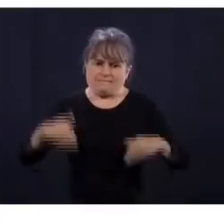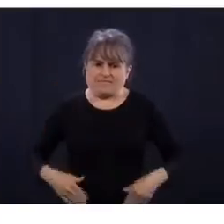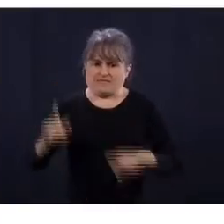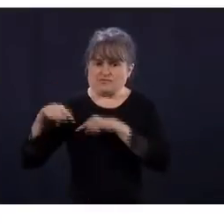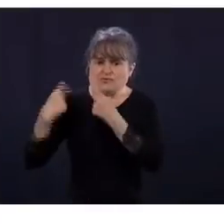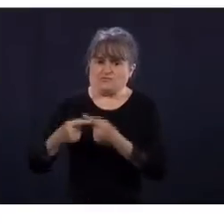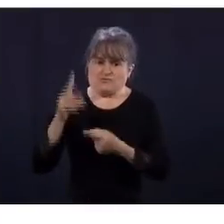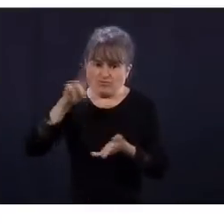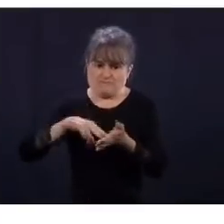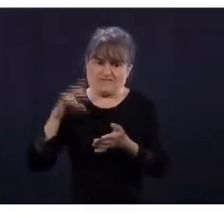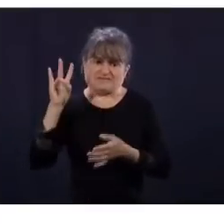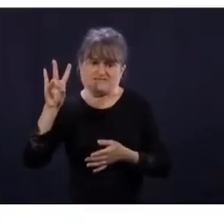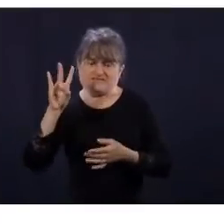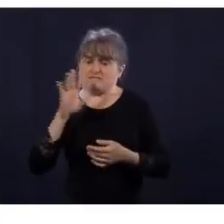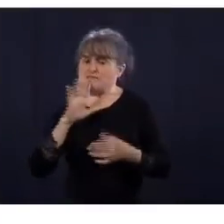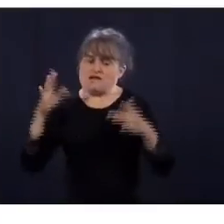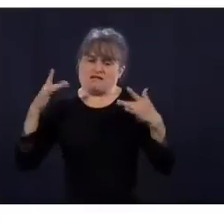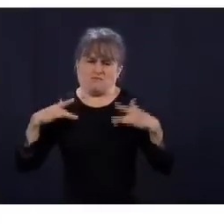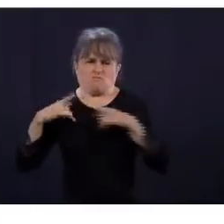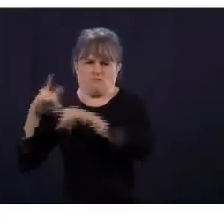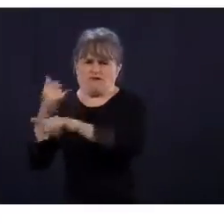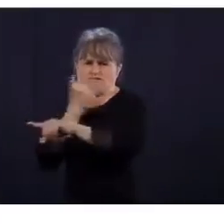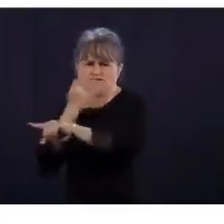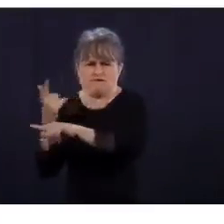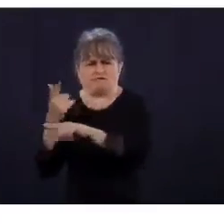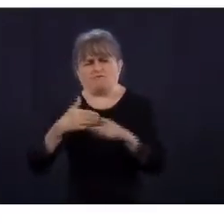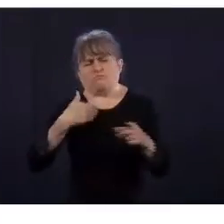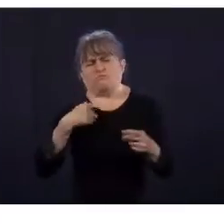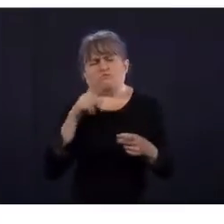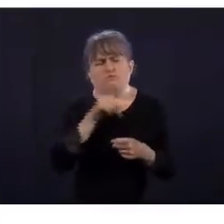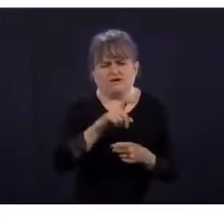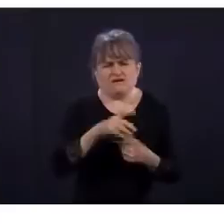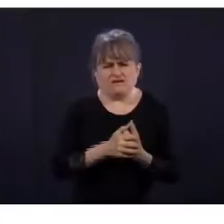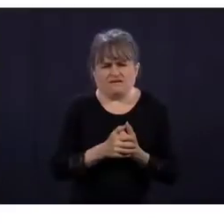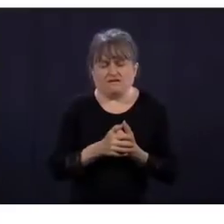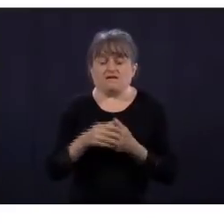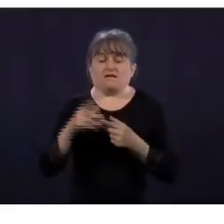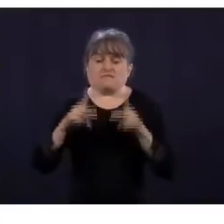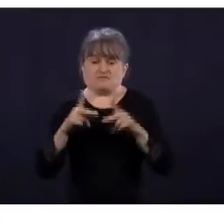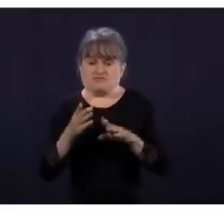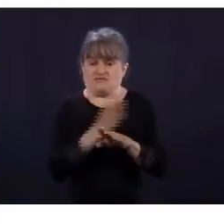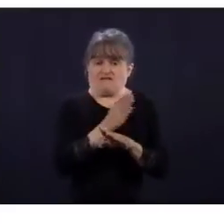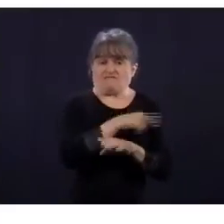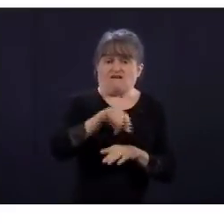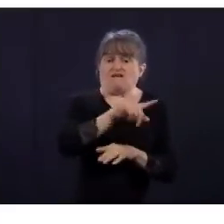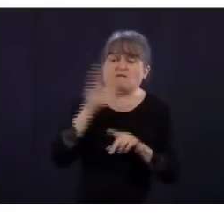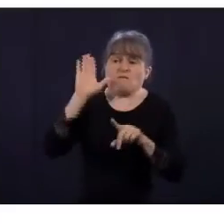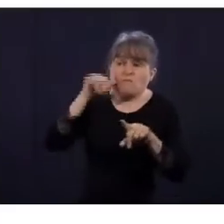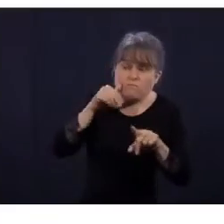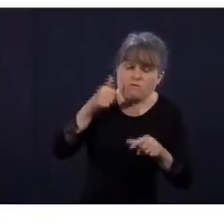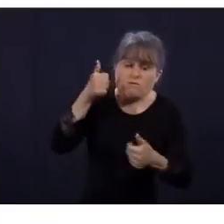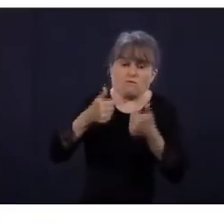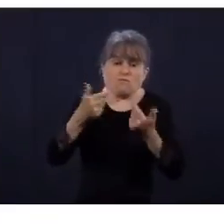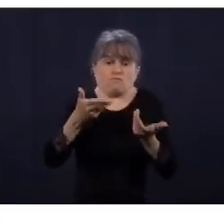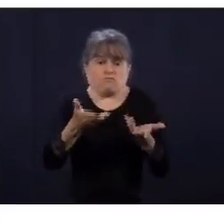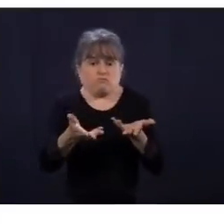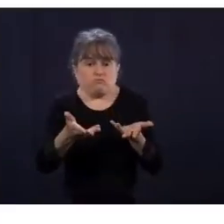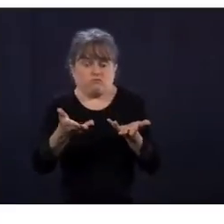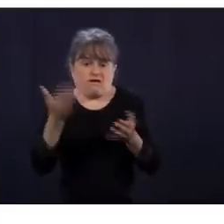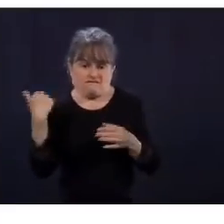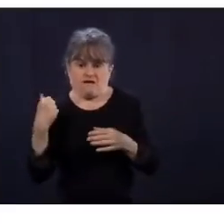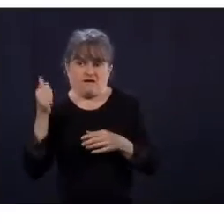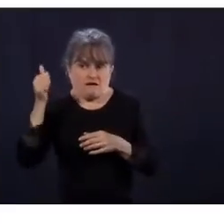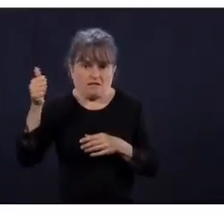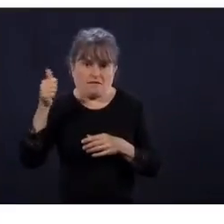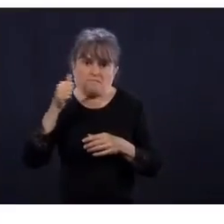arrivé au pouvoir, puis une des raisons pourquoi Marguerite a accepté de se présenter avec la CAQ,'est parce qu'on avait un plan pour augmenter le financement,